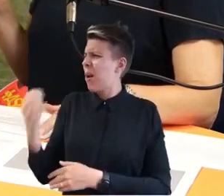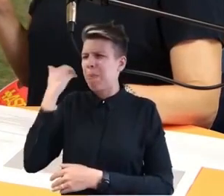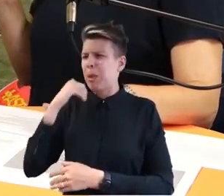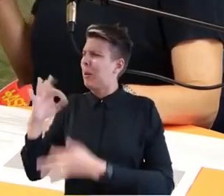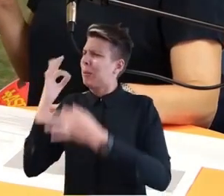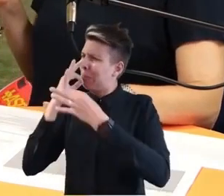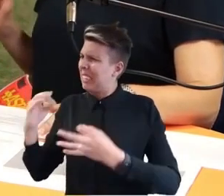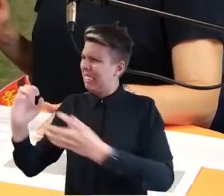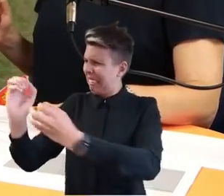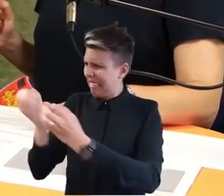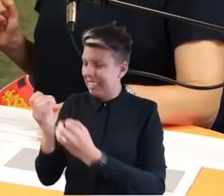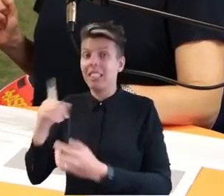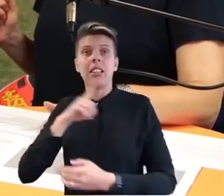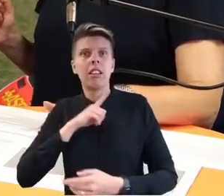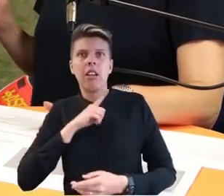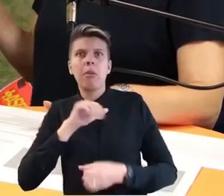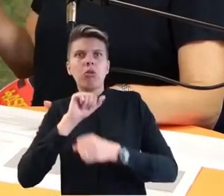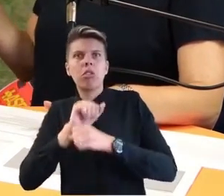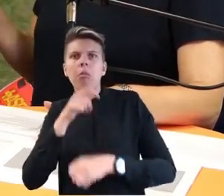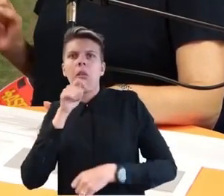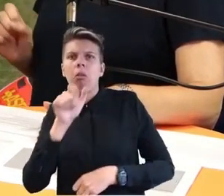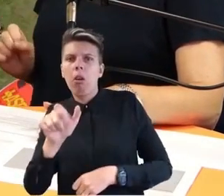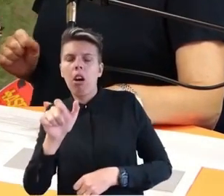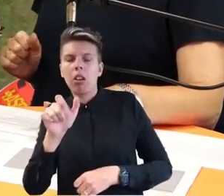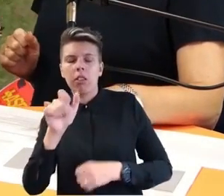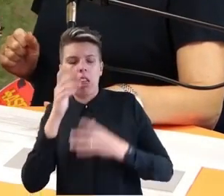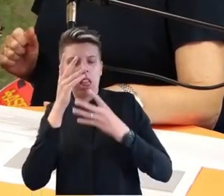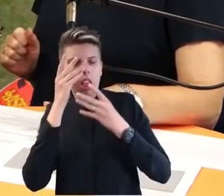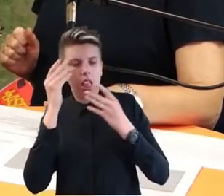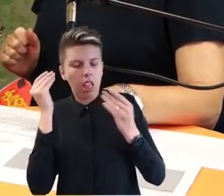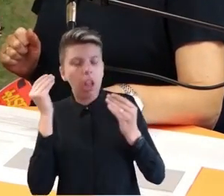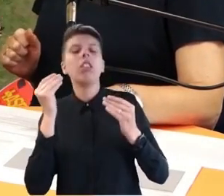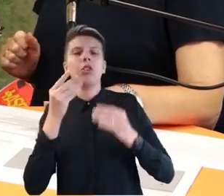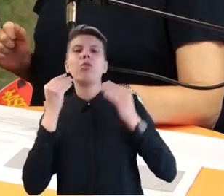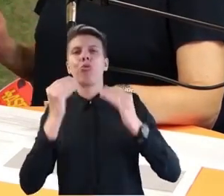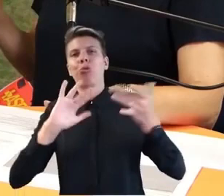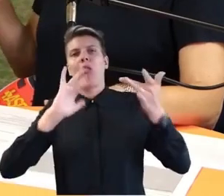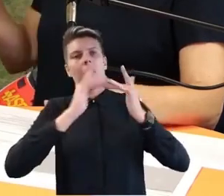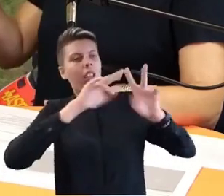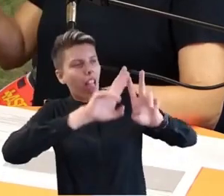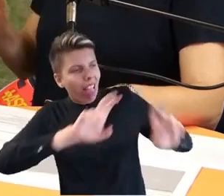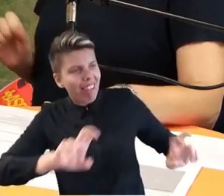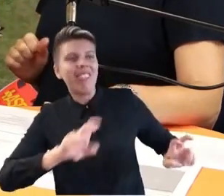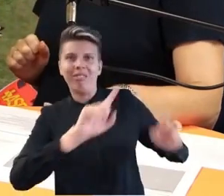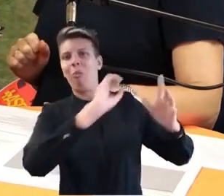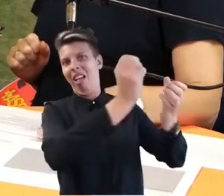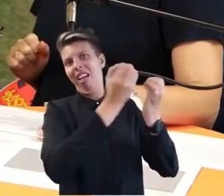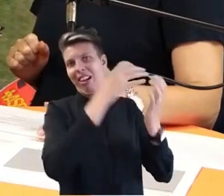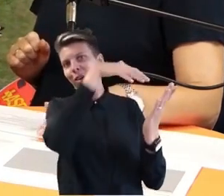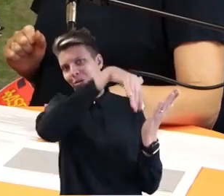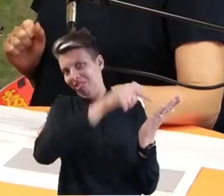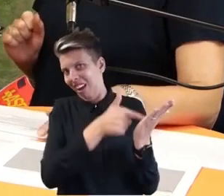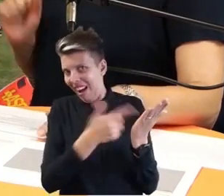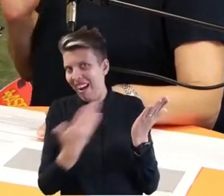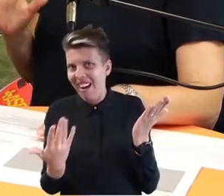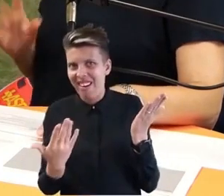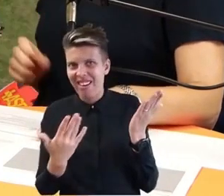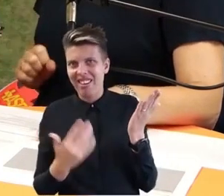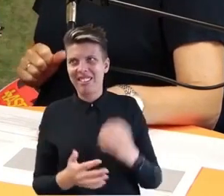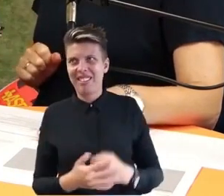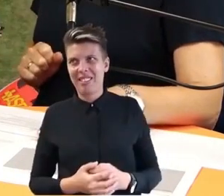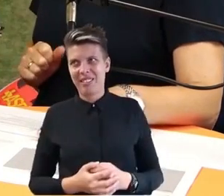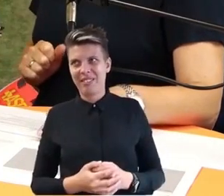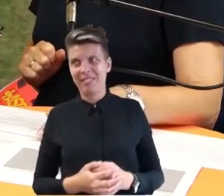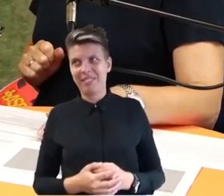auf unserer Webseite nach, wenn es mir wieder irgendwie an Erklärungen fehlt. Weil da steht es nämlich auch ganz wunderbar. Kann ich